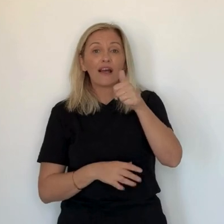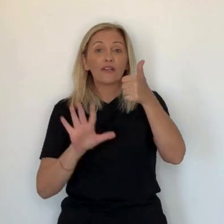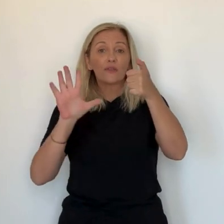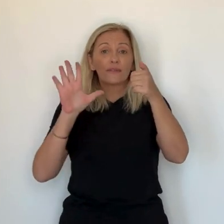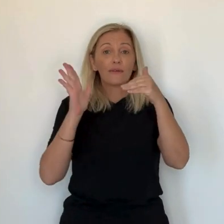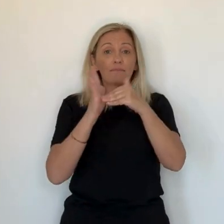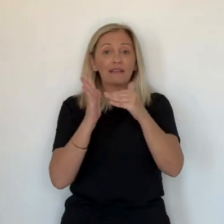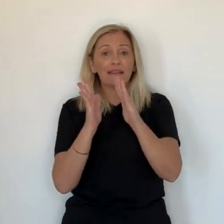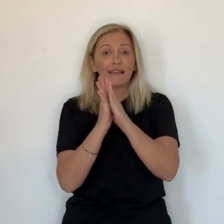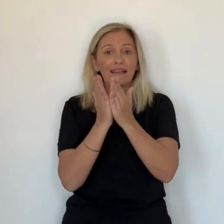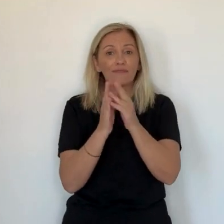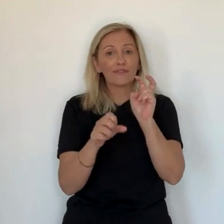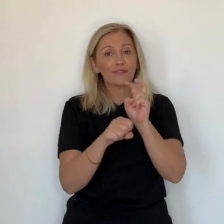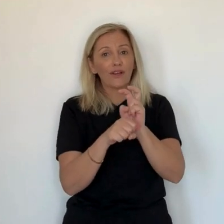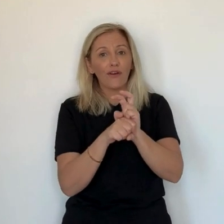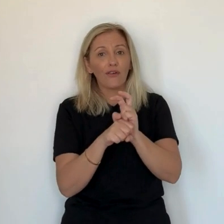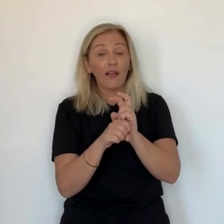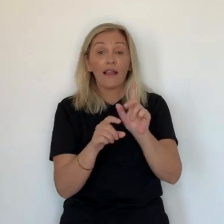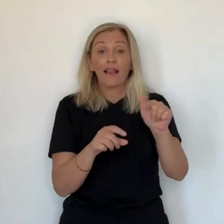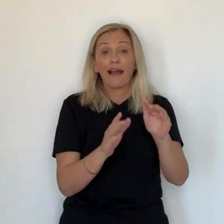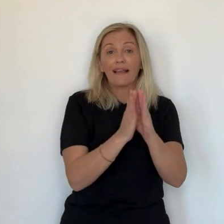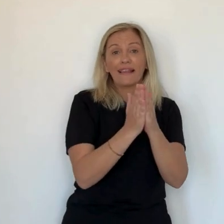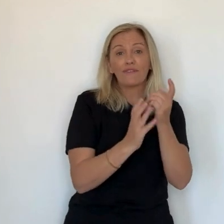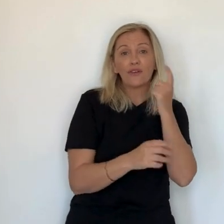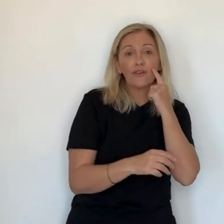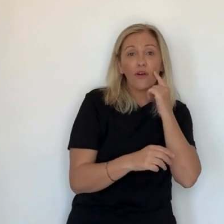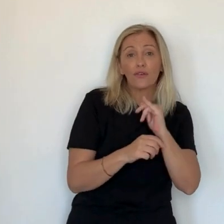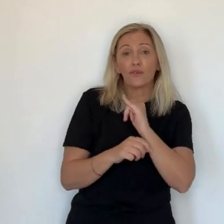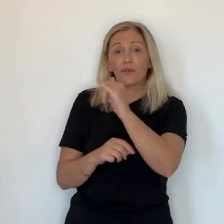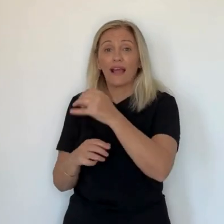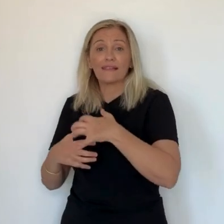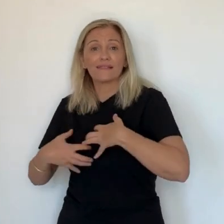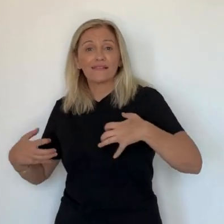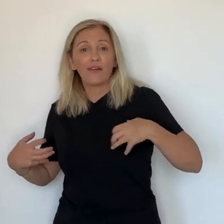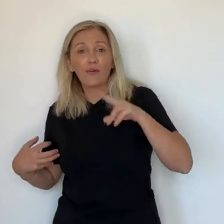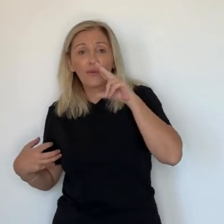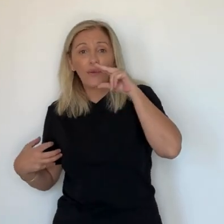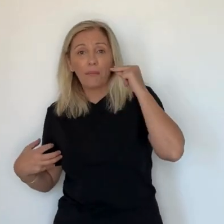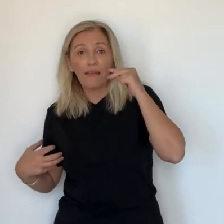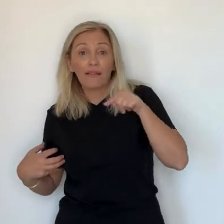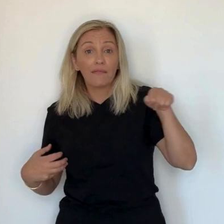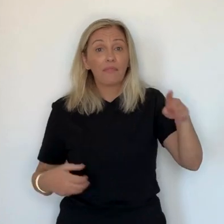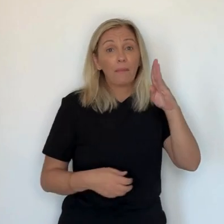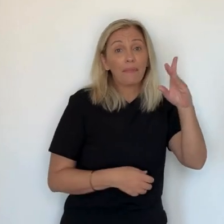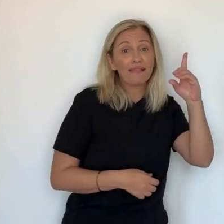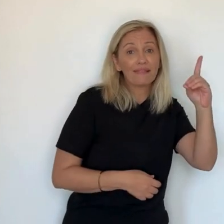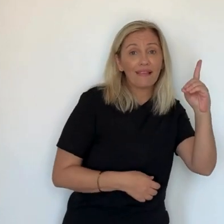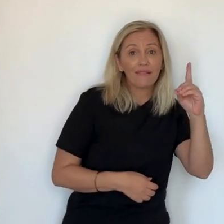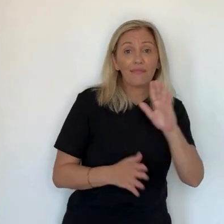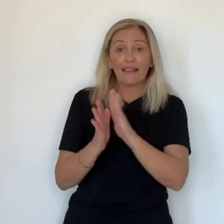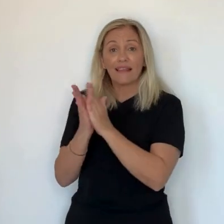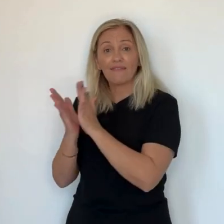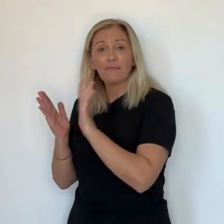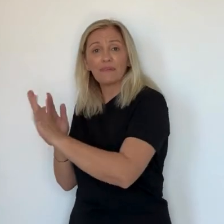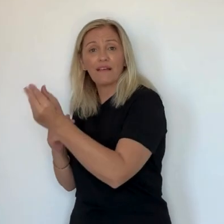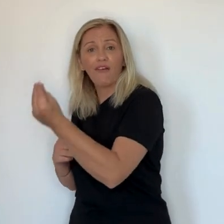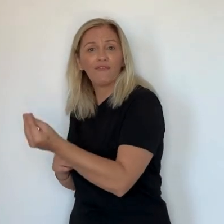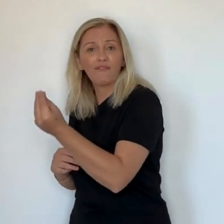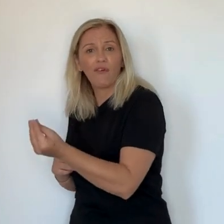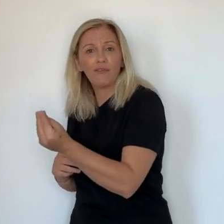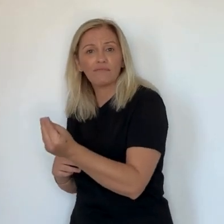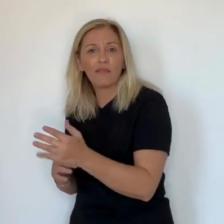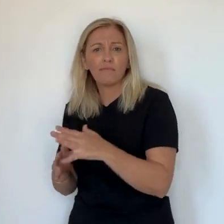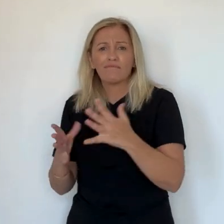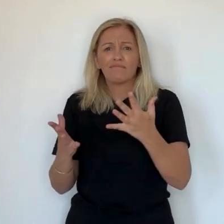en stock, des références qui vont de l'édition Corse aux sciences humaines, en passant par la BD et le rayon enfant, dans un secteur dominé par les grandes